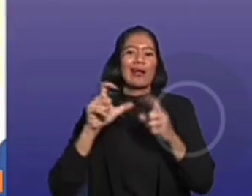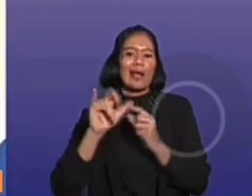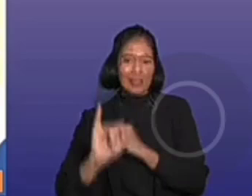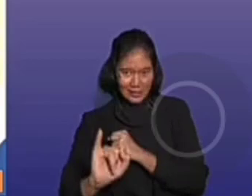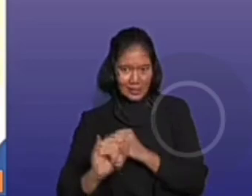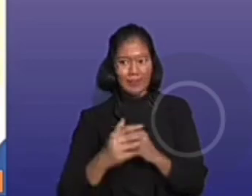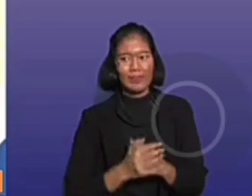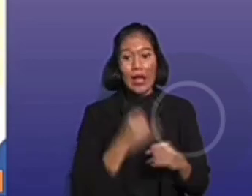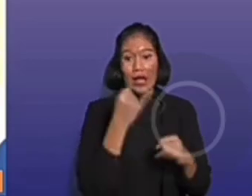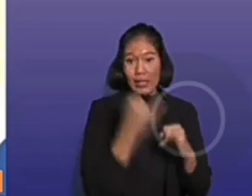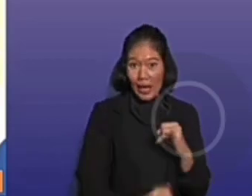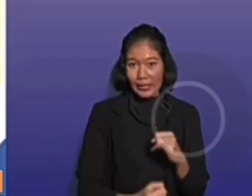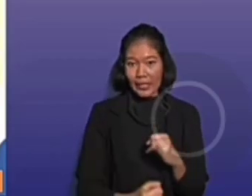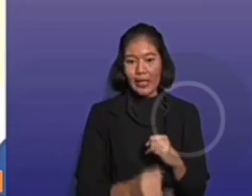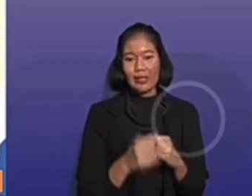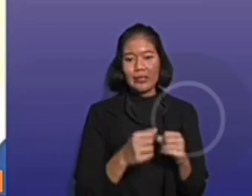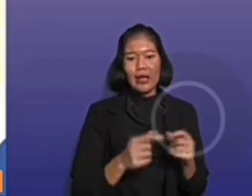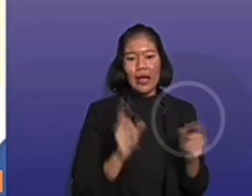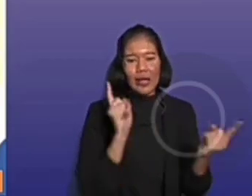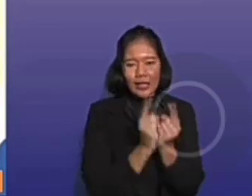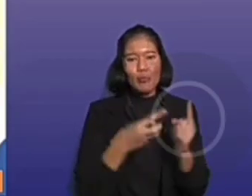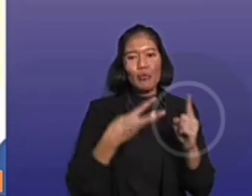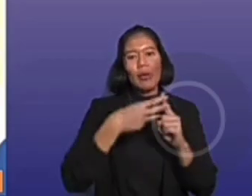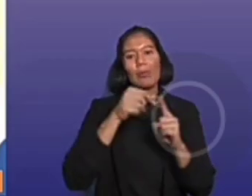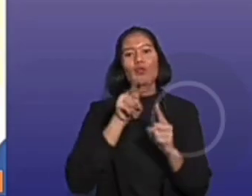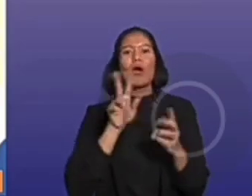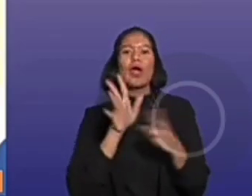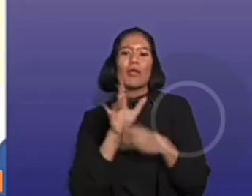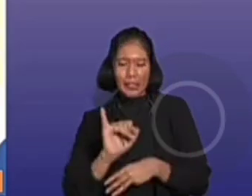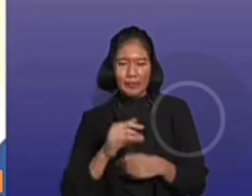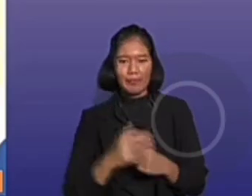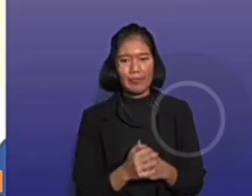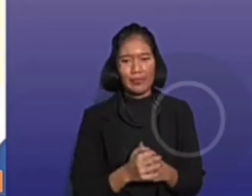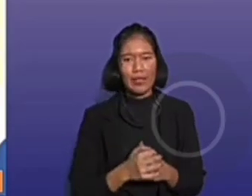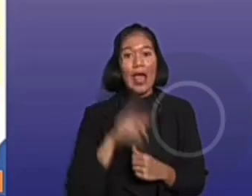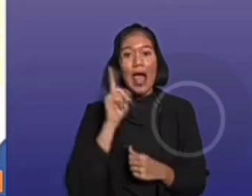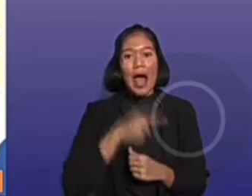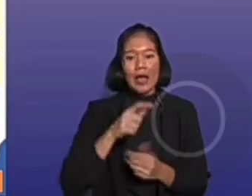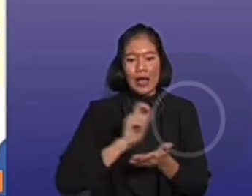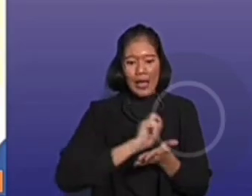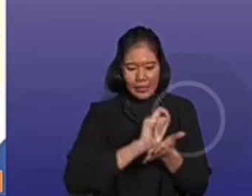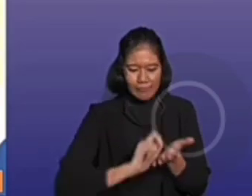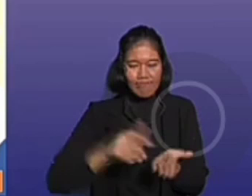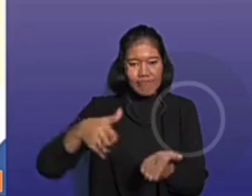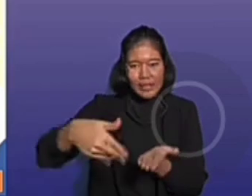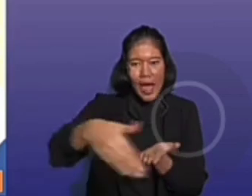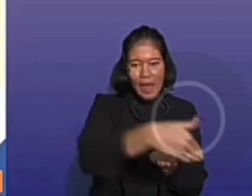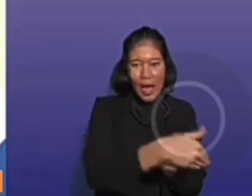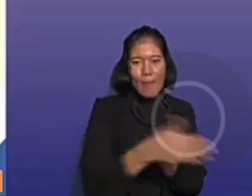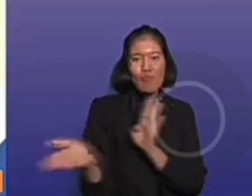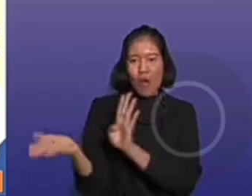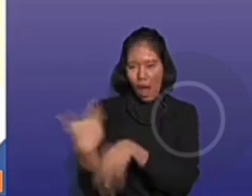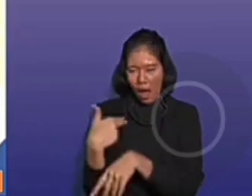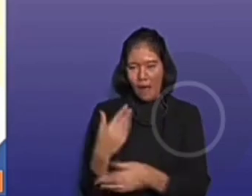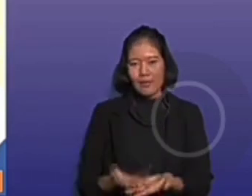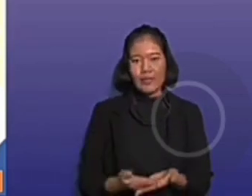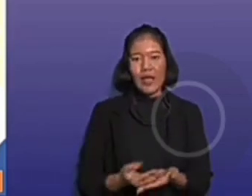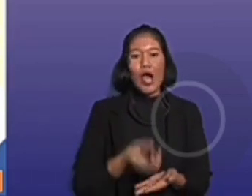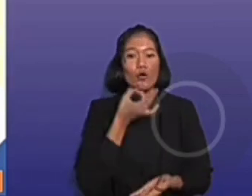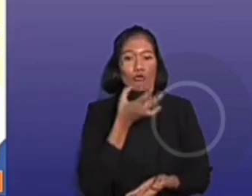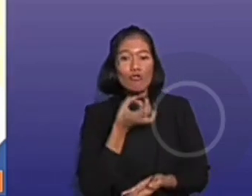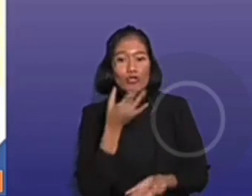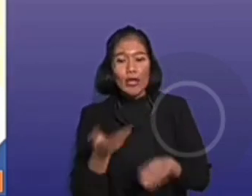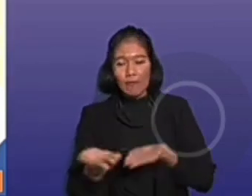PMI itu sendiri. Dengan melakukan pendataan kepulangan, fasilitasi rujukan, dan fasilitasi kepulangan PMI,